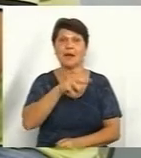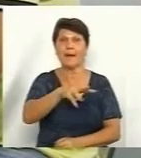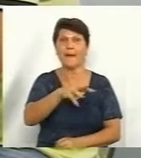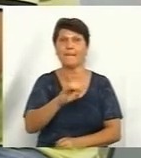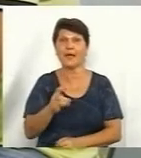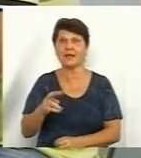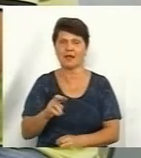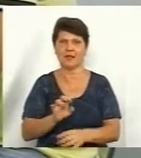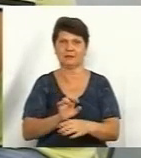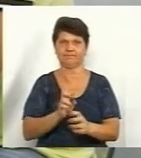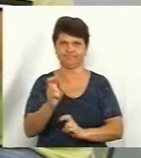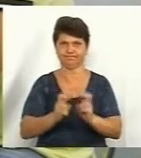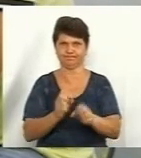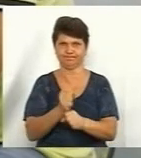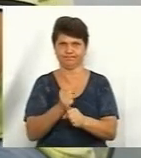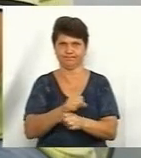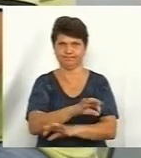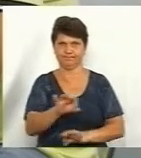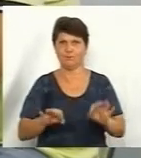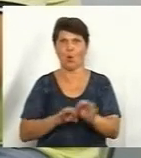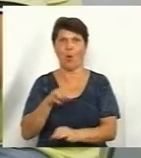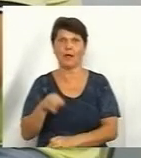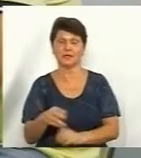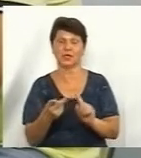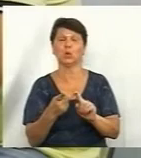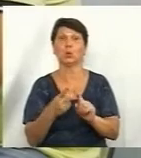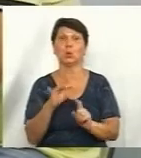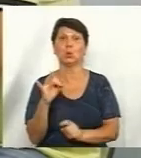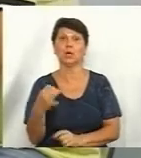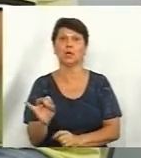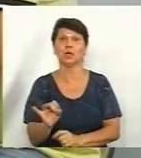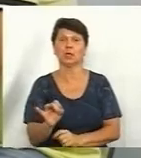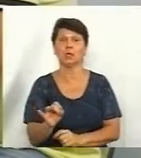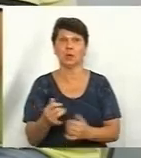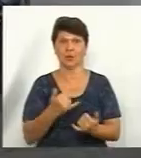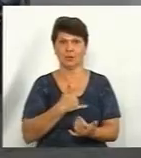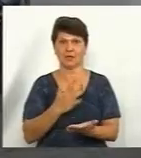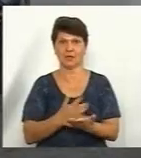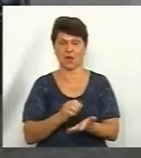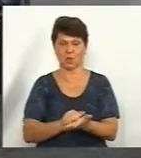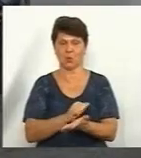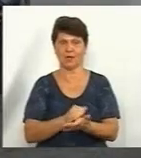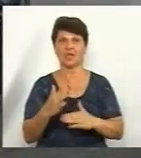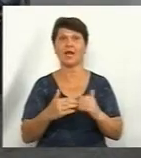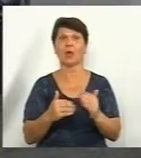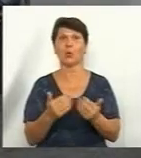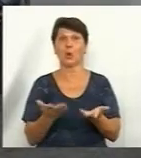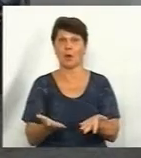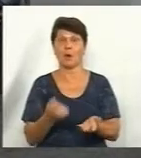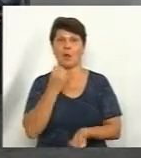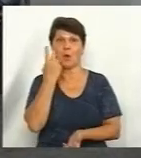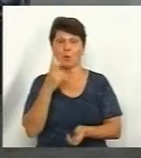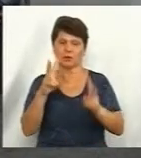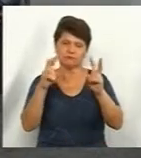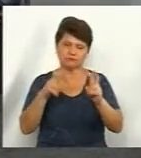виготовляє вже другий проєкт, він ось в мене на даний момент в руках, коли ми його